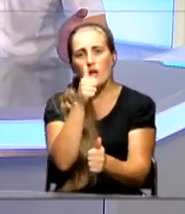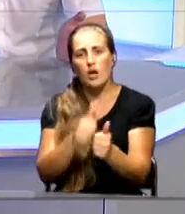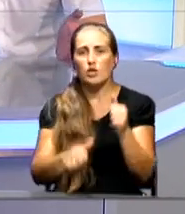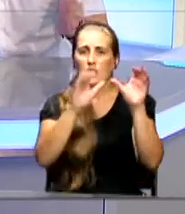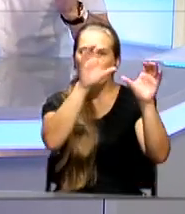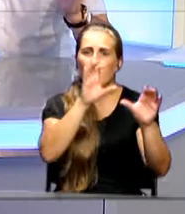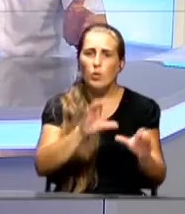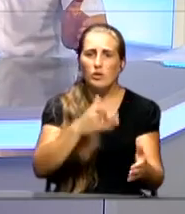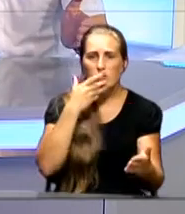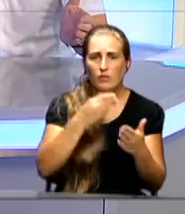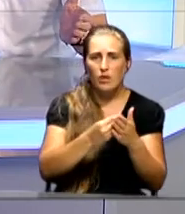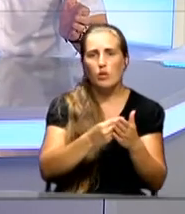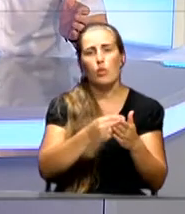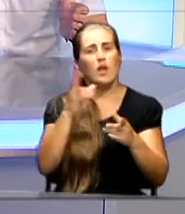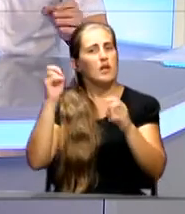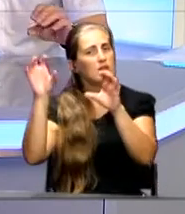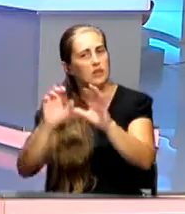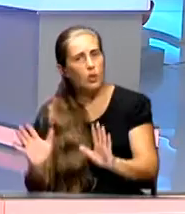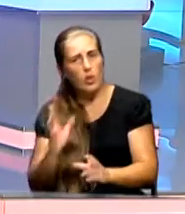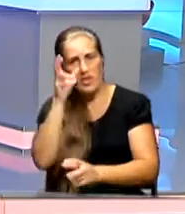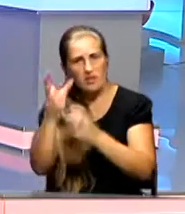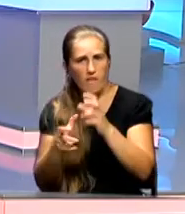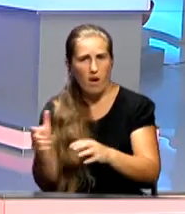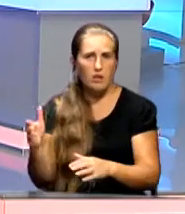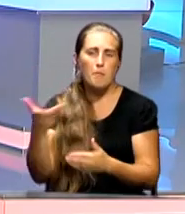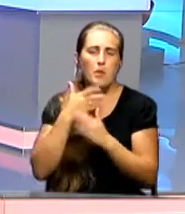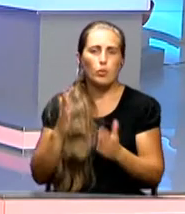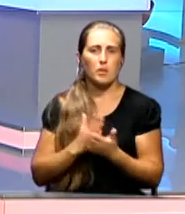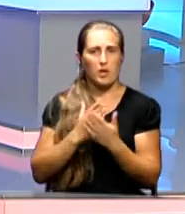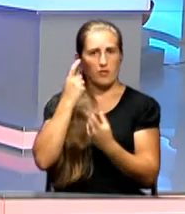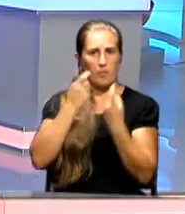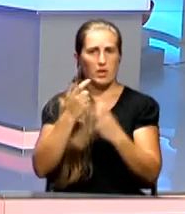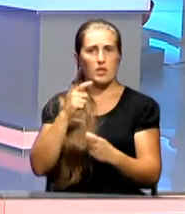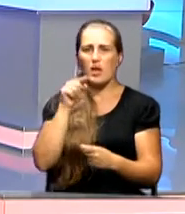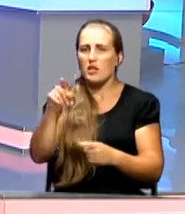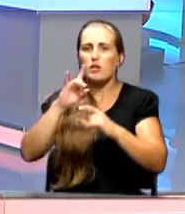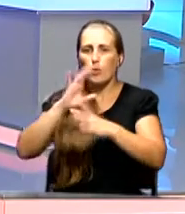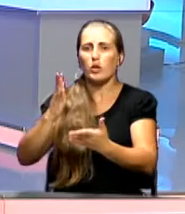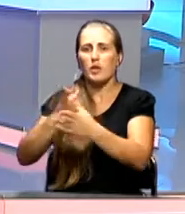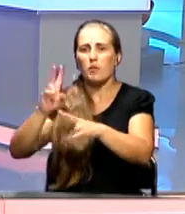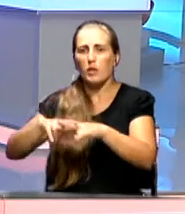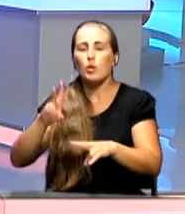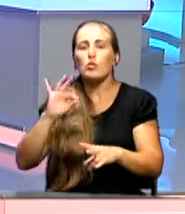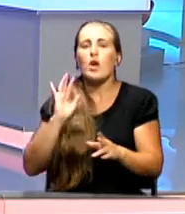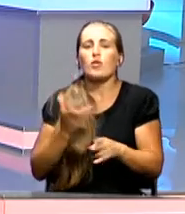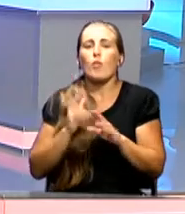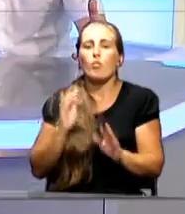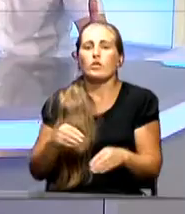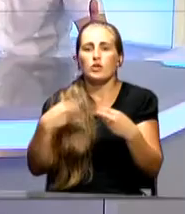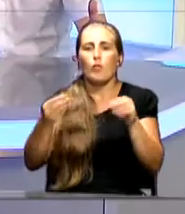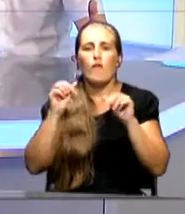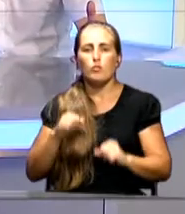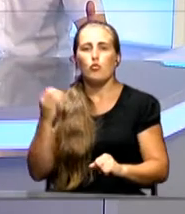законный полигон, и на незаконную свалку мы будем иметь информацию. Понятно, они не будут иметь паспорта, но это даст возможность нам еще раз